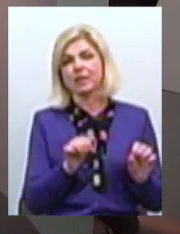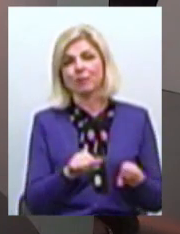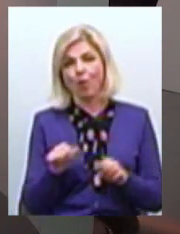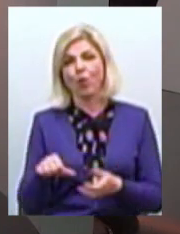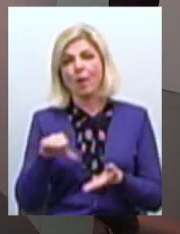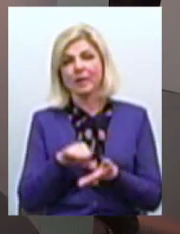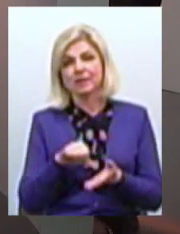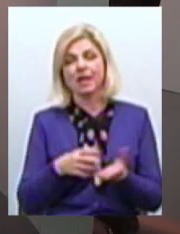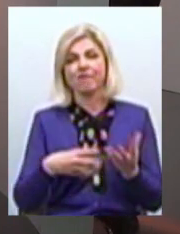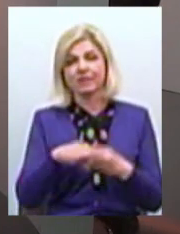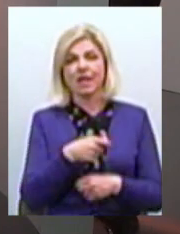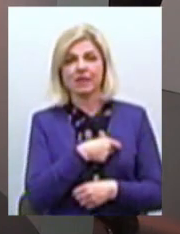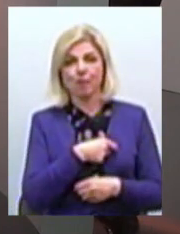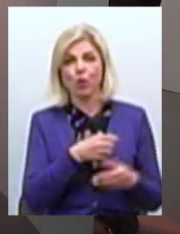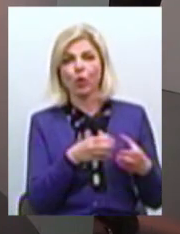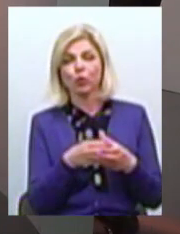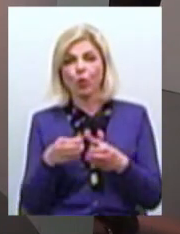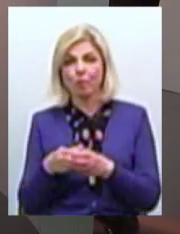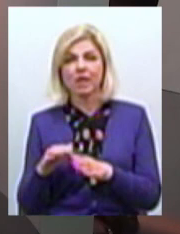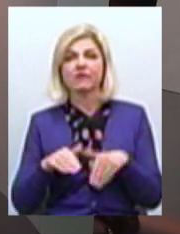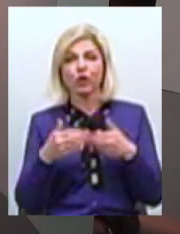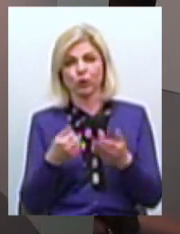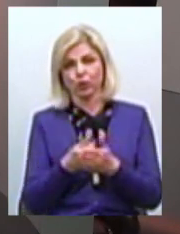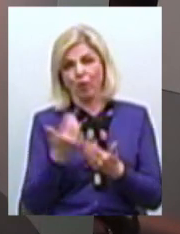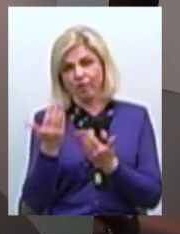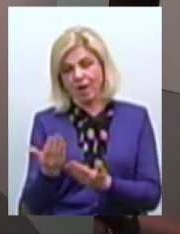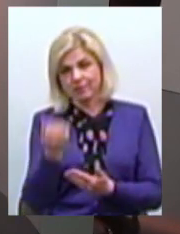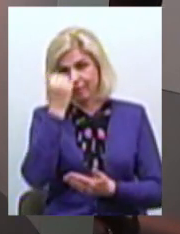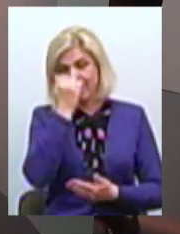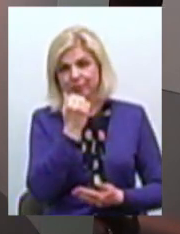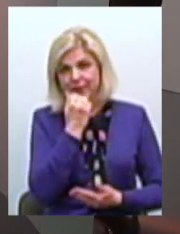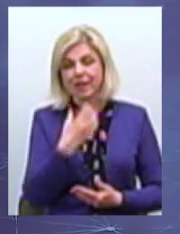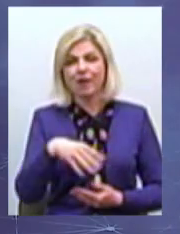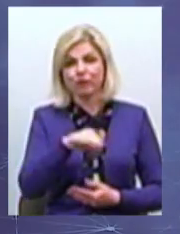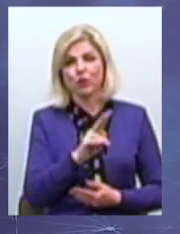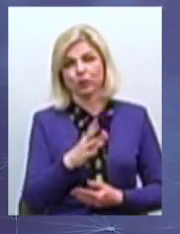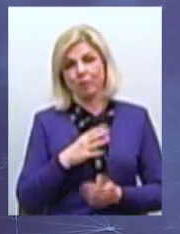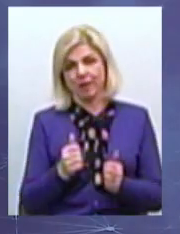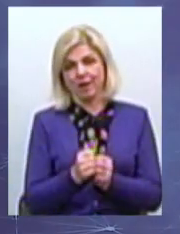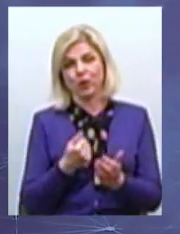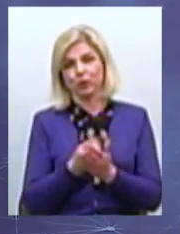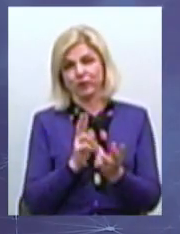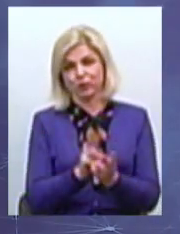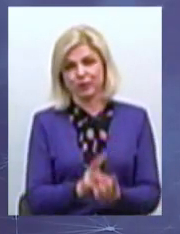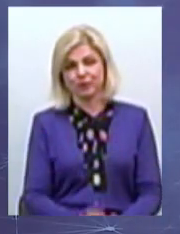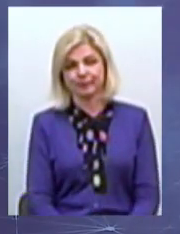всіх депутатських фракцій і груп звернутися до вас Дякую вам, дякую усім, хто був з нами До зустрічі в ефірі